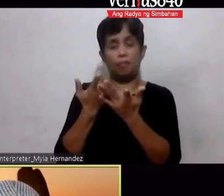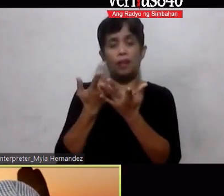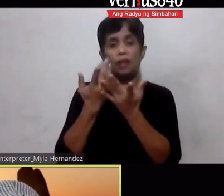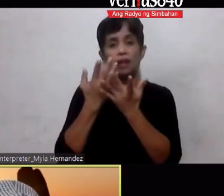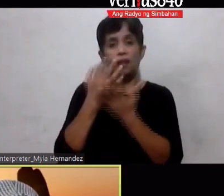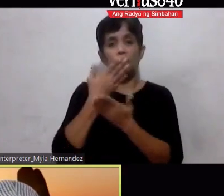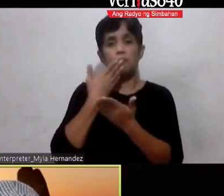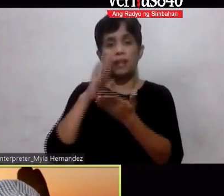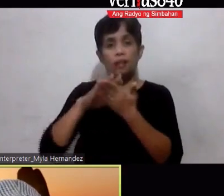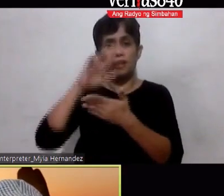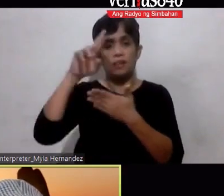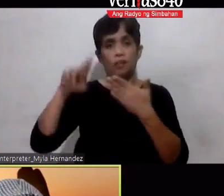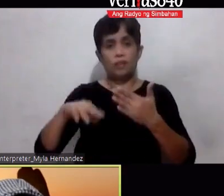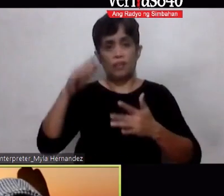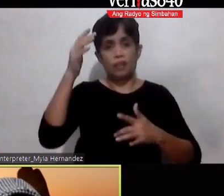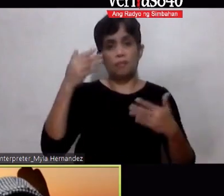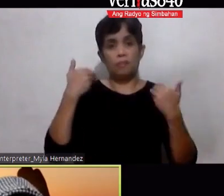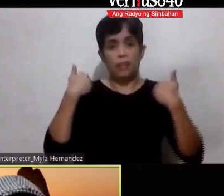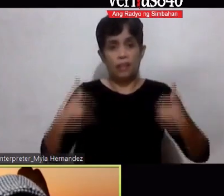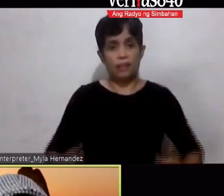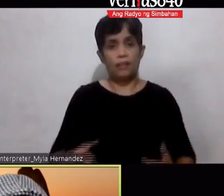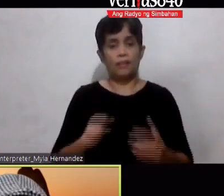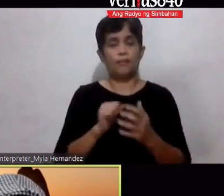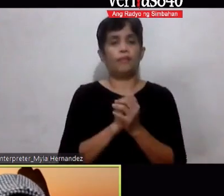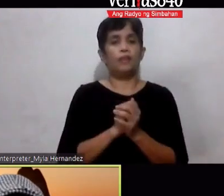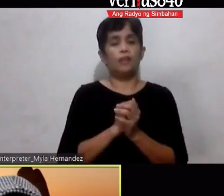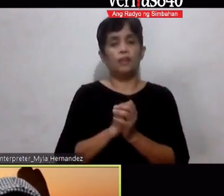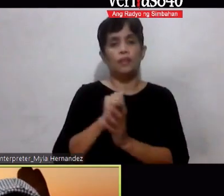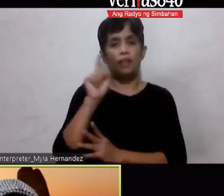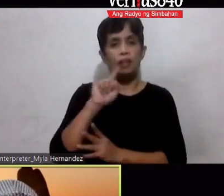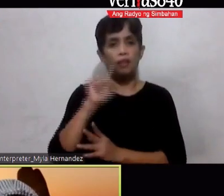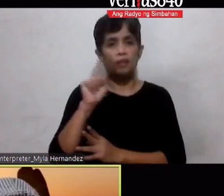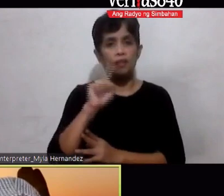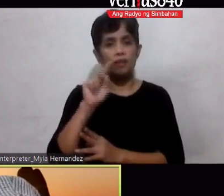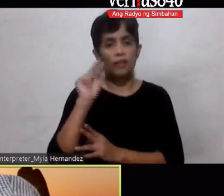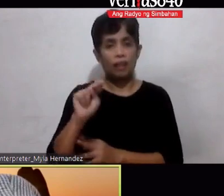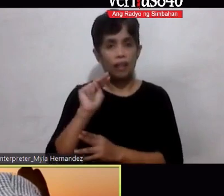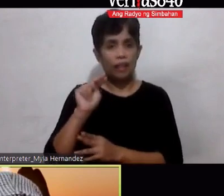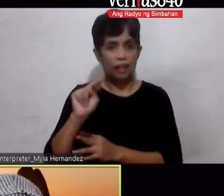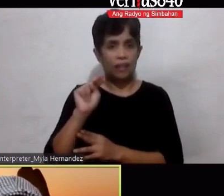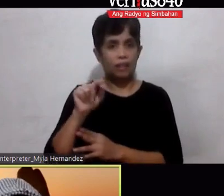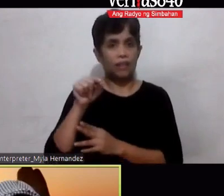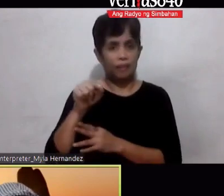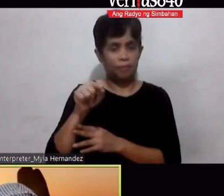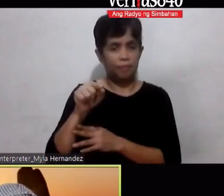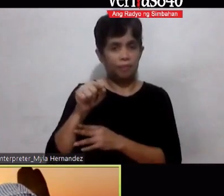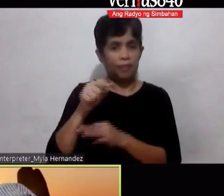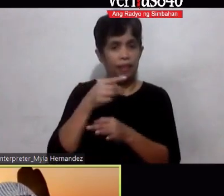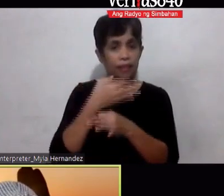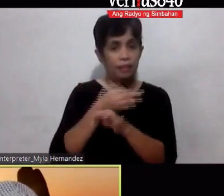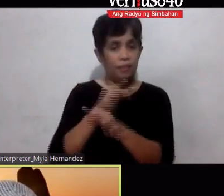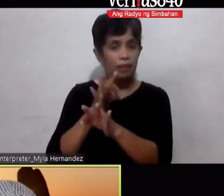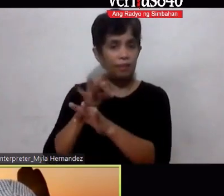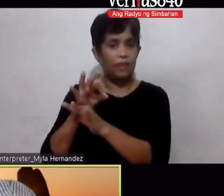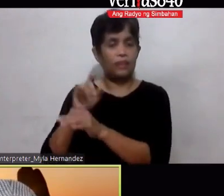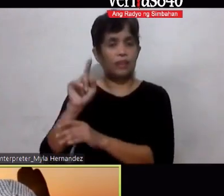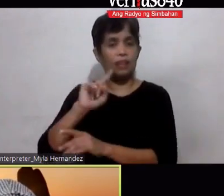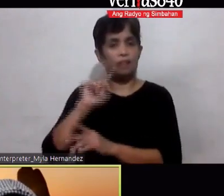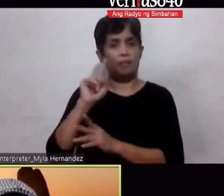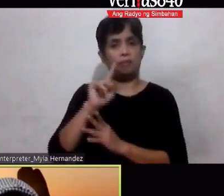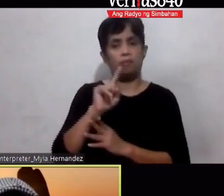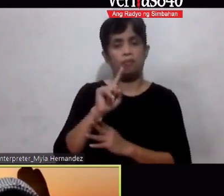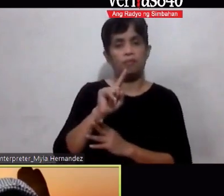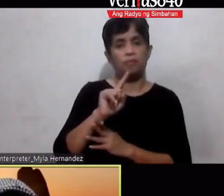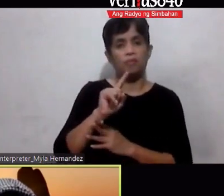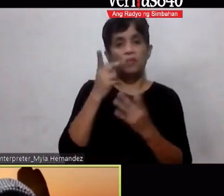Better yet I-share nyo po sa amin Ano ba yung mga Kailangan na nating Ayusin pa Ano ba yung mga Nagawa na natin Ano ba yung mga